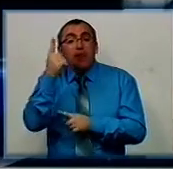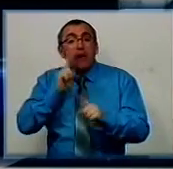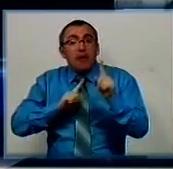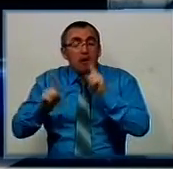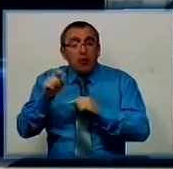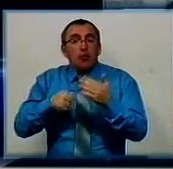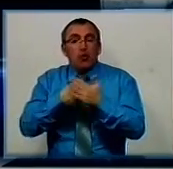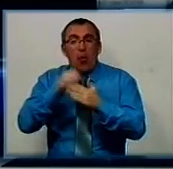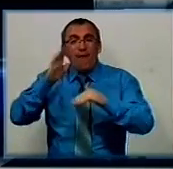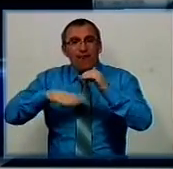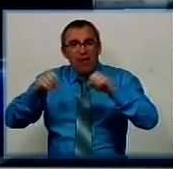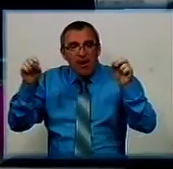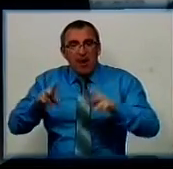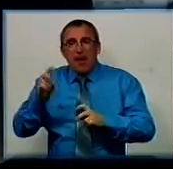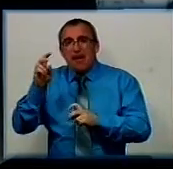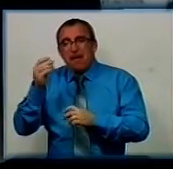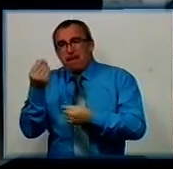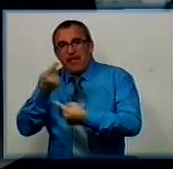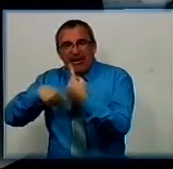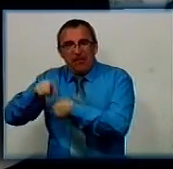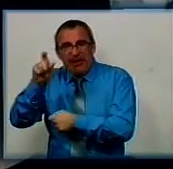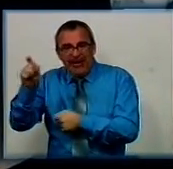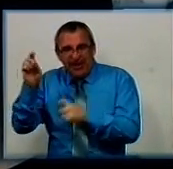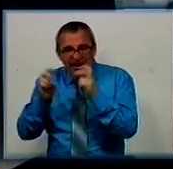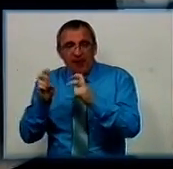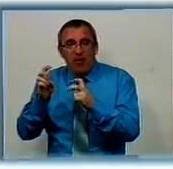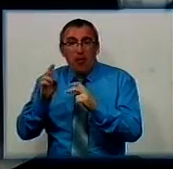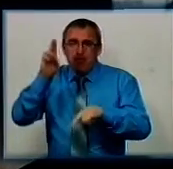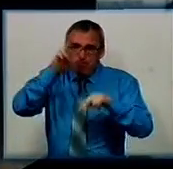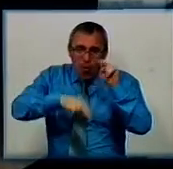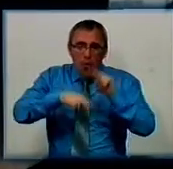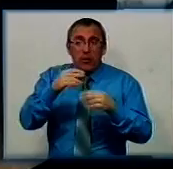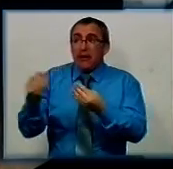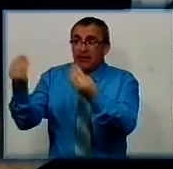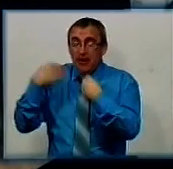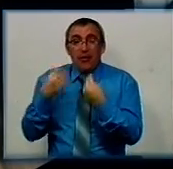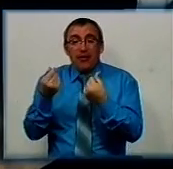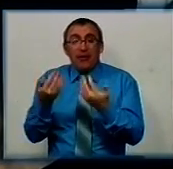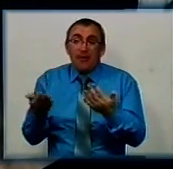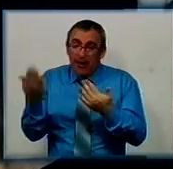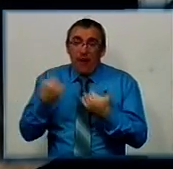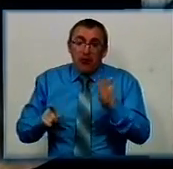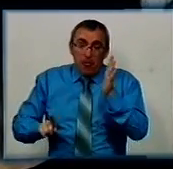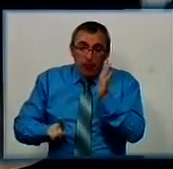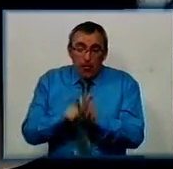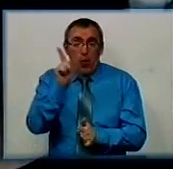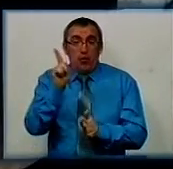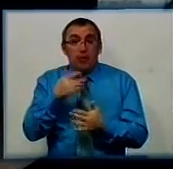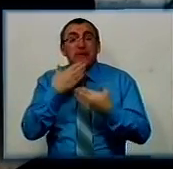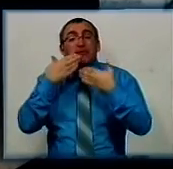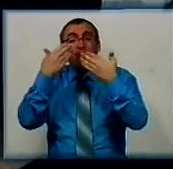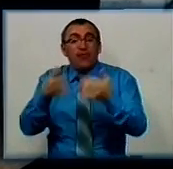до фахівців, до підприємців. Та давайте ж нарешті побудуємо, дають кошти, тільки давайте почнемо щось. Тому ми